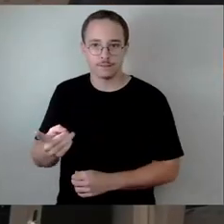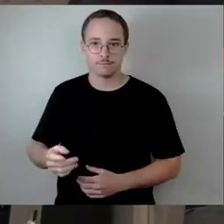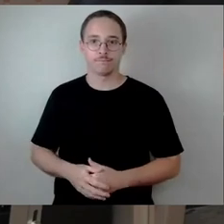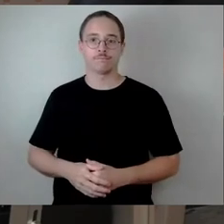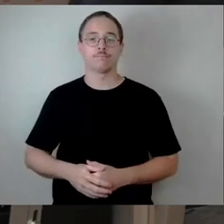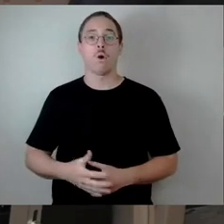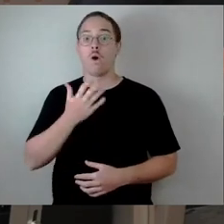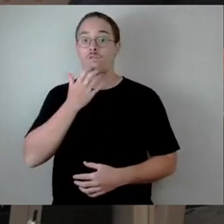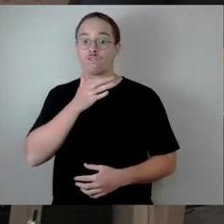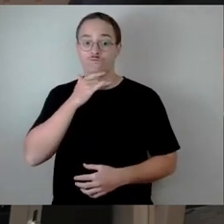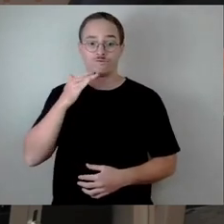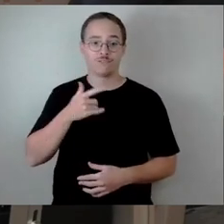da.